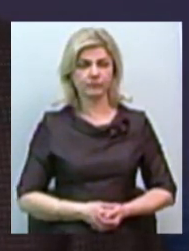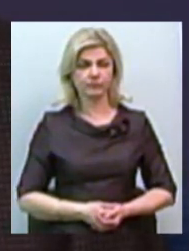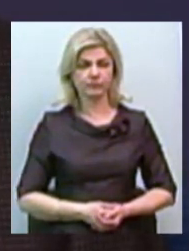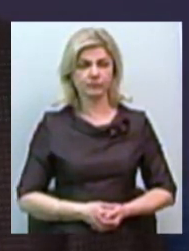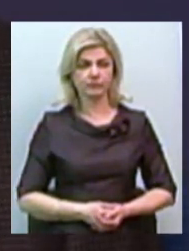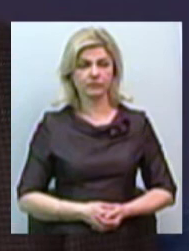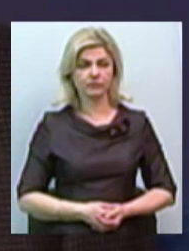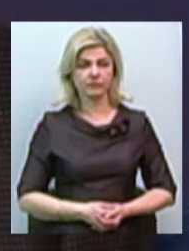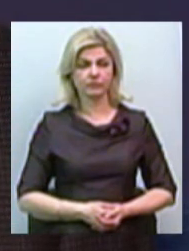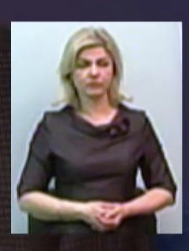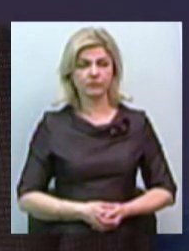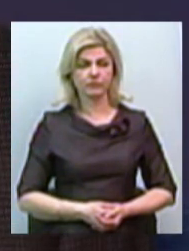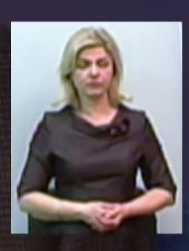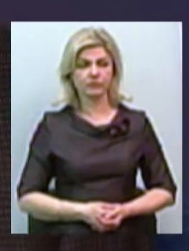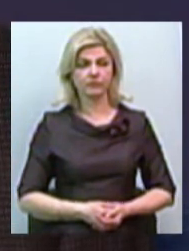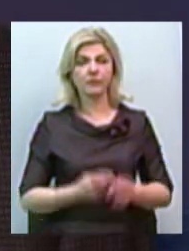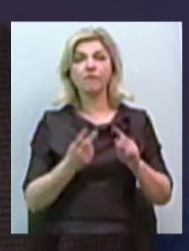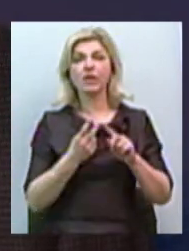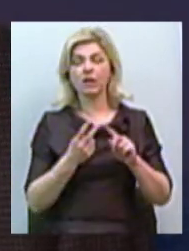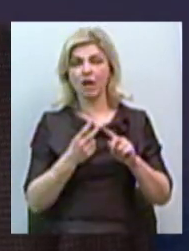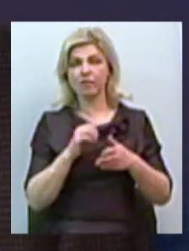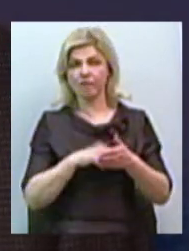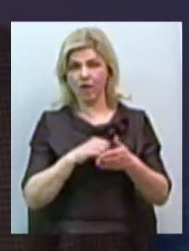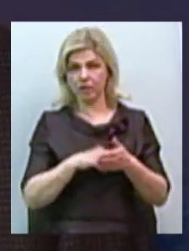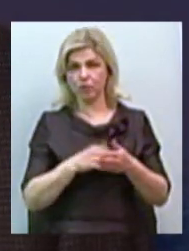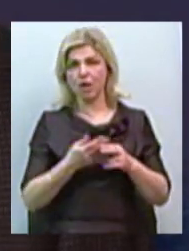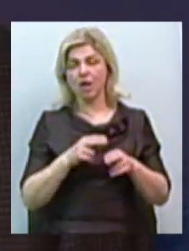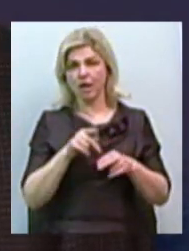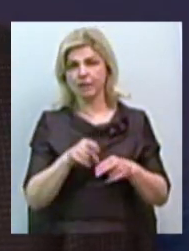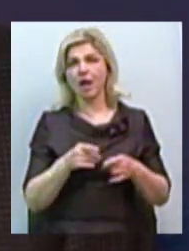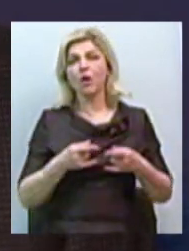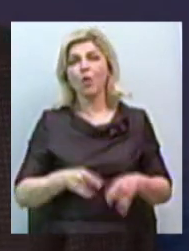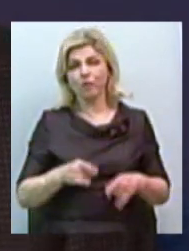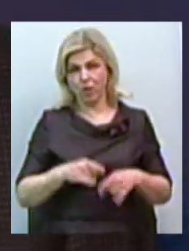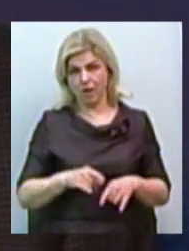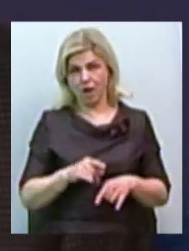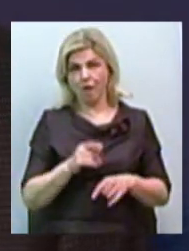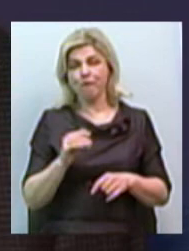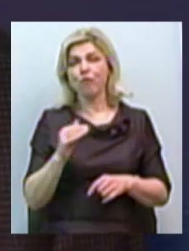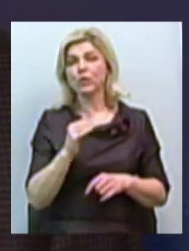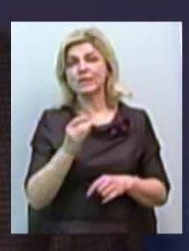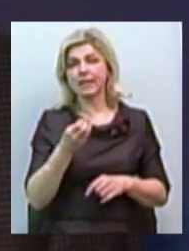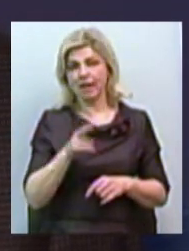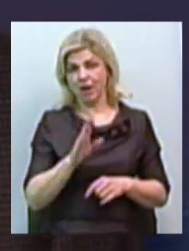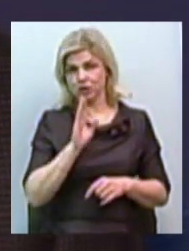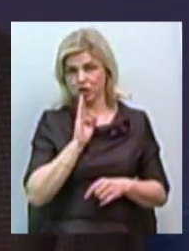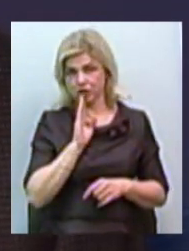Другий фактор – це репродуктивні функції жінчини. Це функція